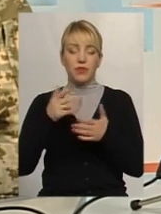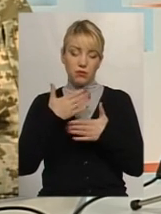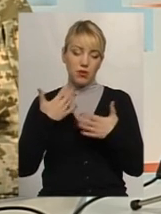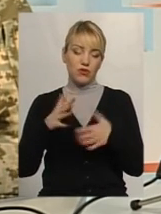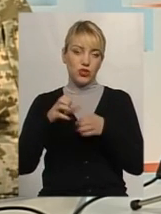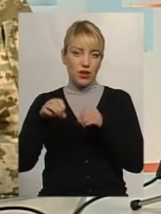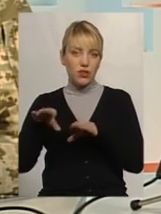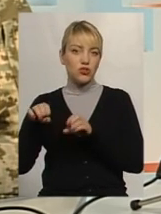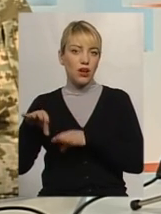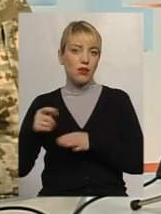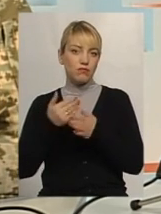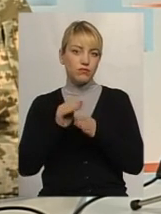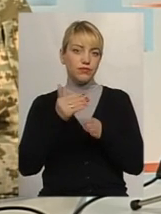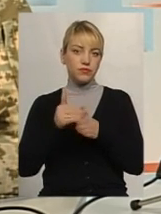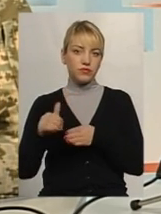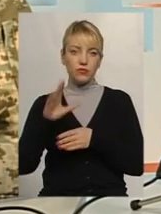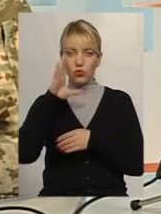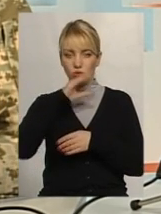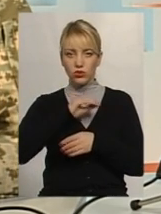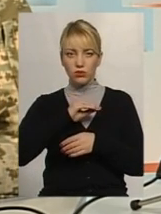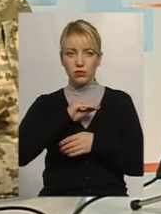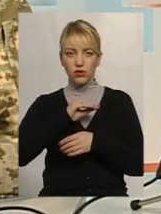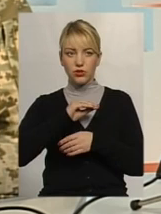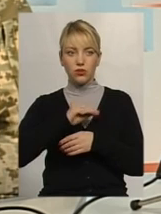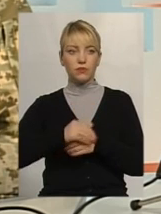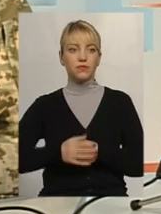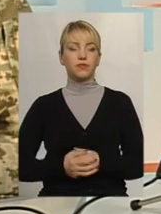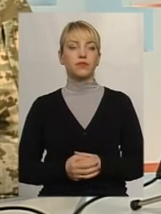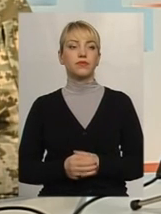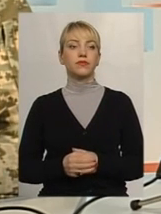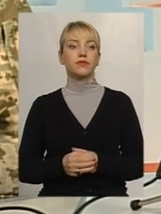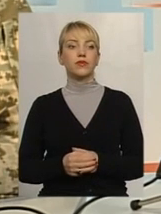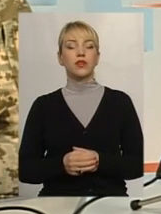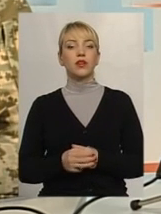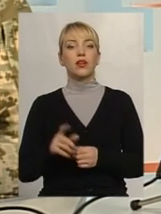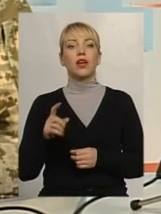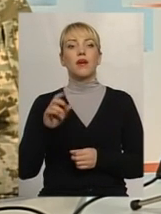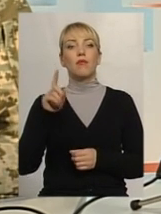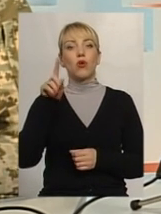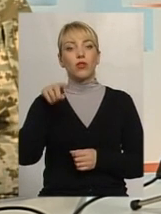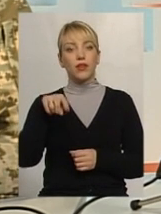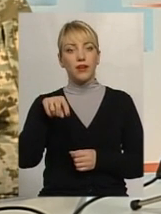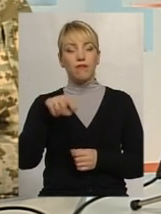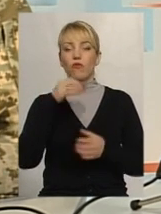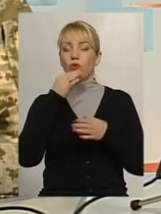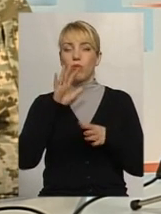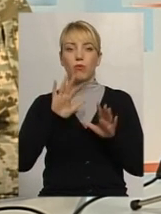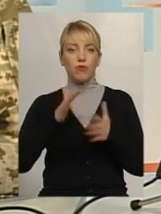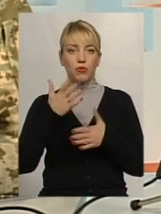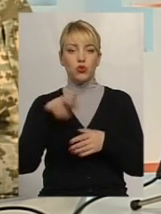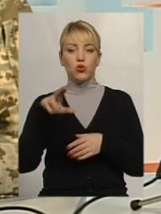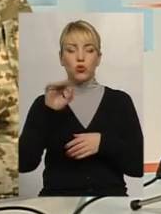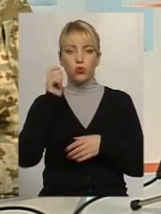успішно розв'язуємо, і я впевнений, що ці стандарти Україна набуде. Проте, в будь-якому випадку, щодо